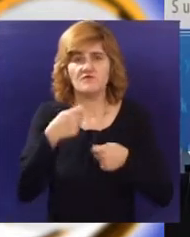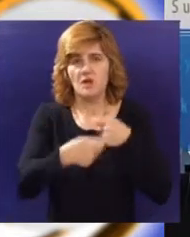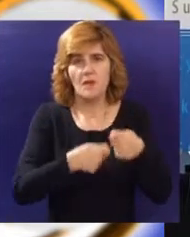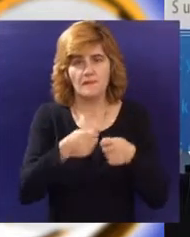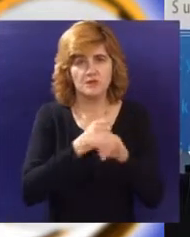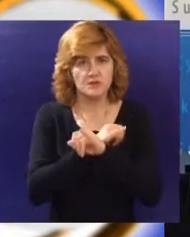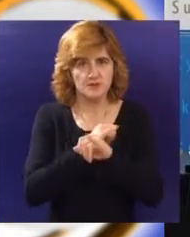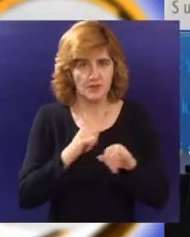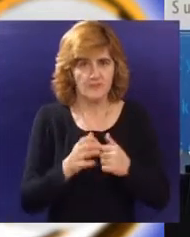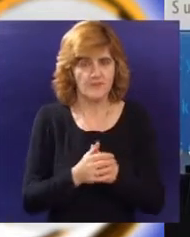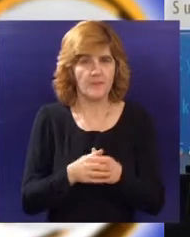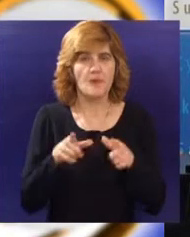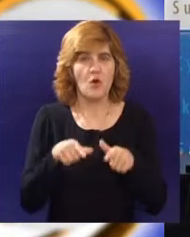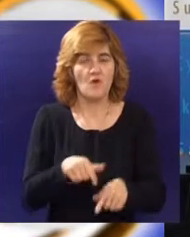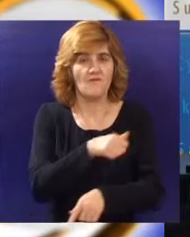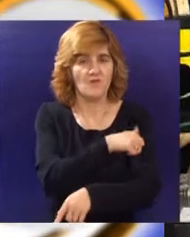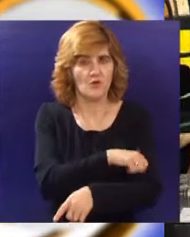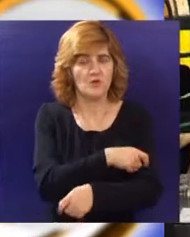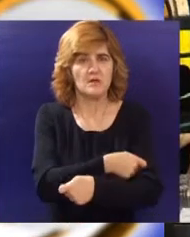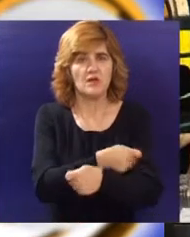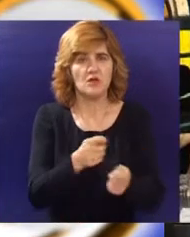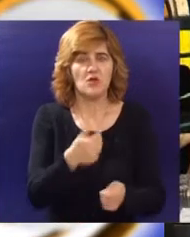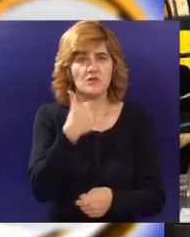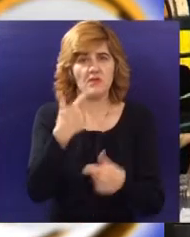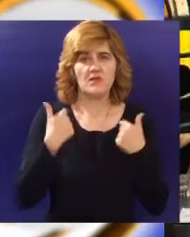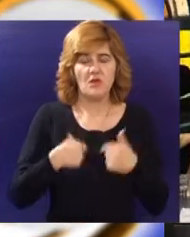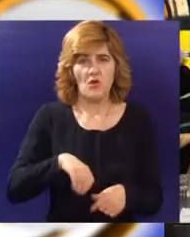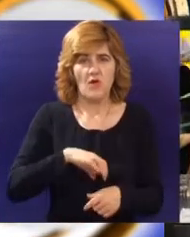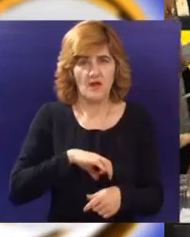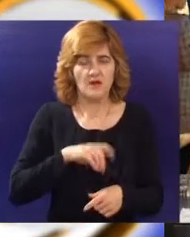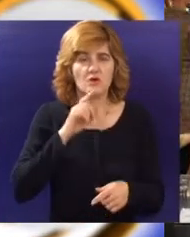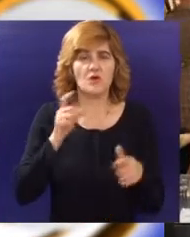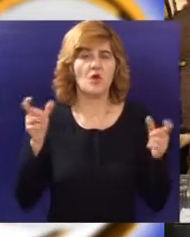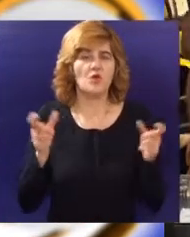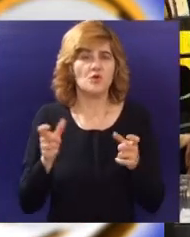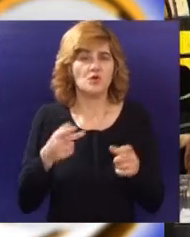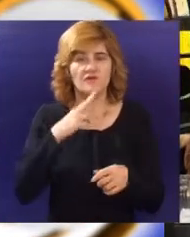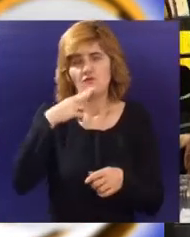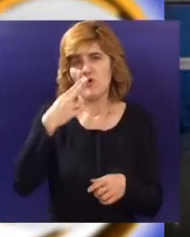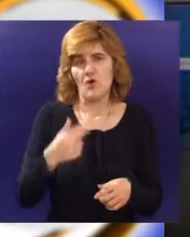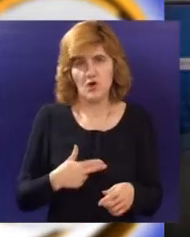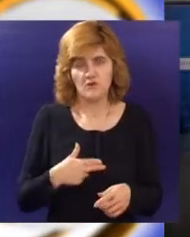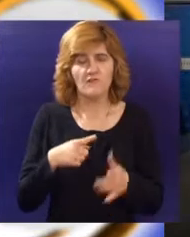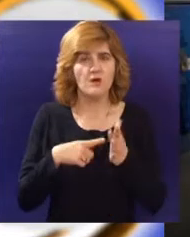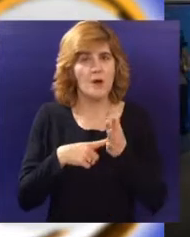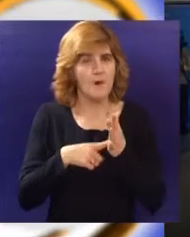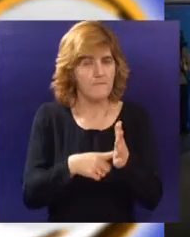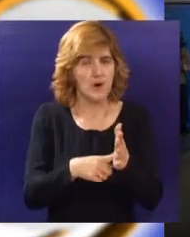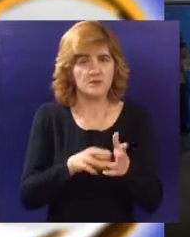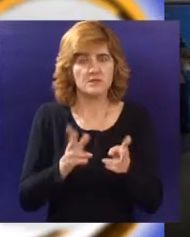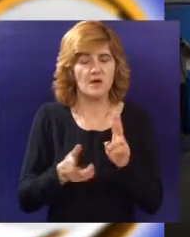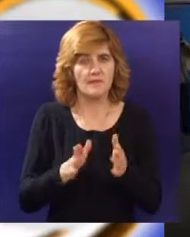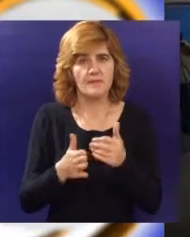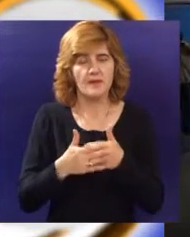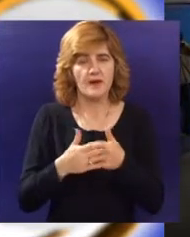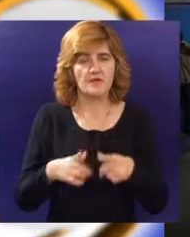poslovanja. Komora Mladih Subotica ove godine dodeljuje po jednu nagradu za društveno najodgovornije kompanije koje su pokazale najveću društvenu